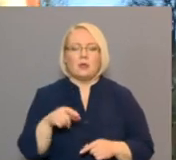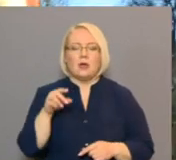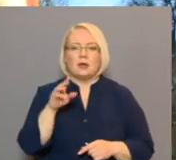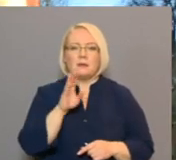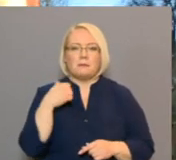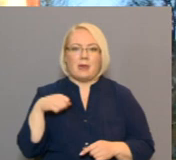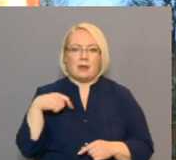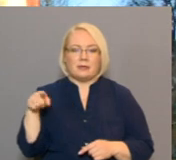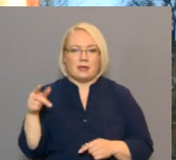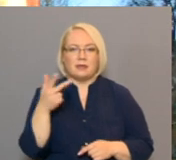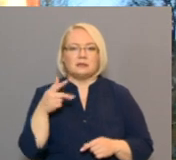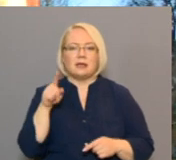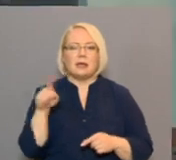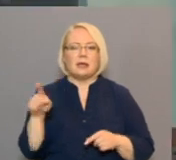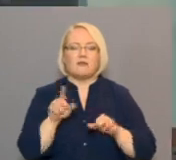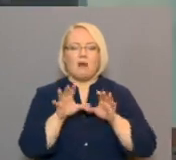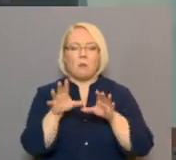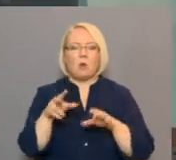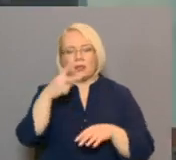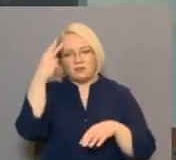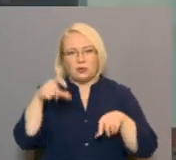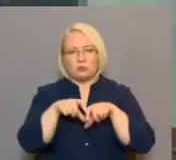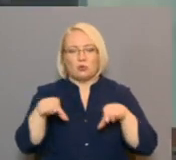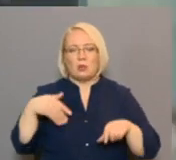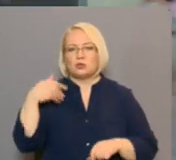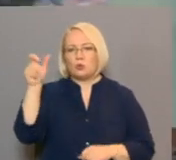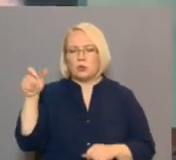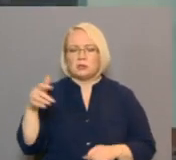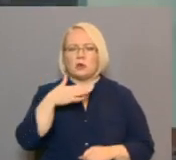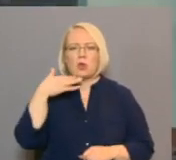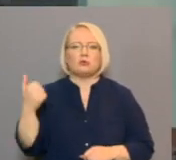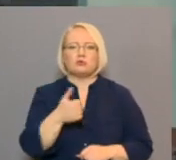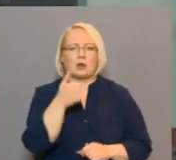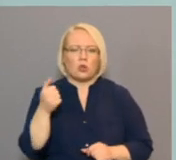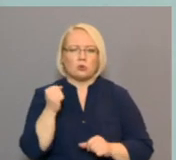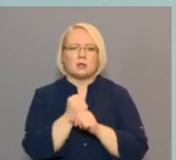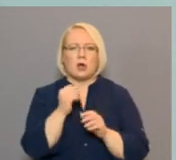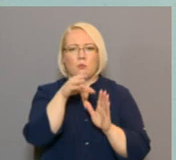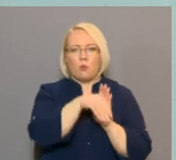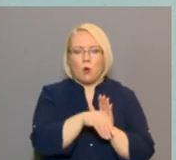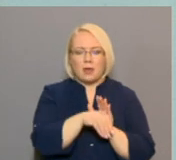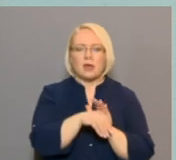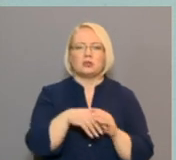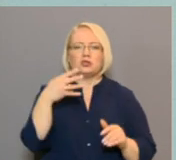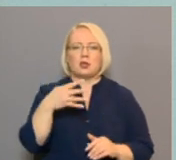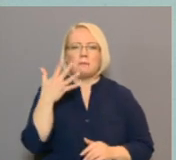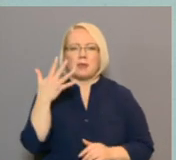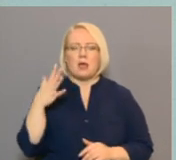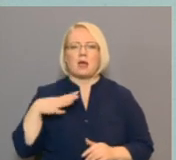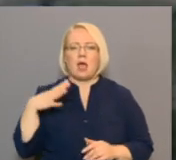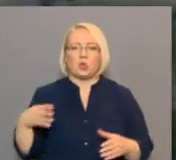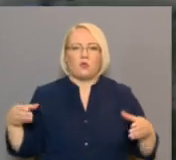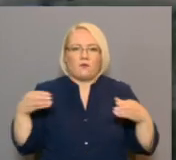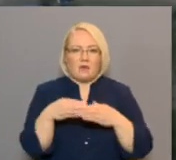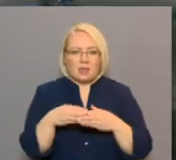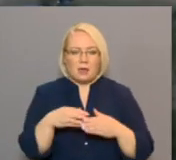Karīna un Līga laimdota ir Vabolis vidusskolas skolnieces, kuras jau vairākus gadus darbojas Vabolis 45. gaidu vienībā.